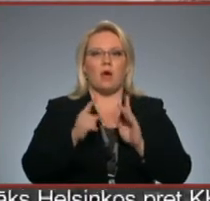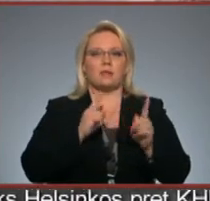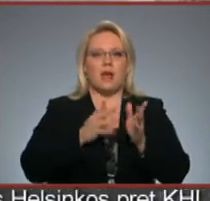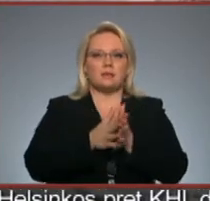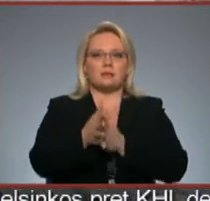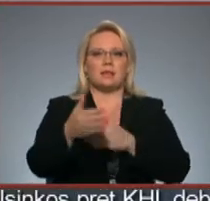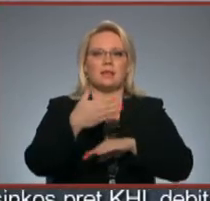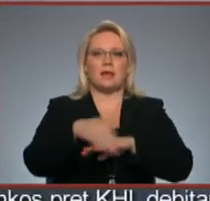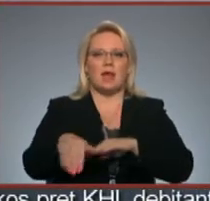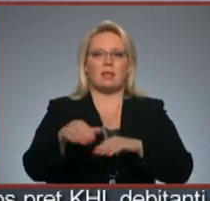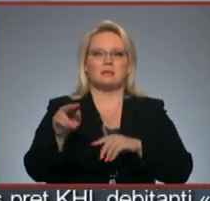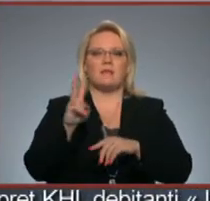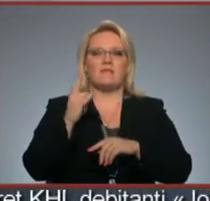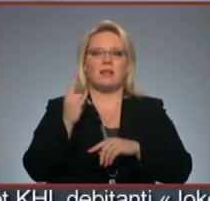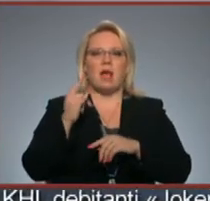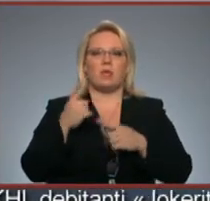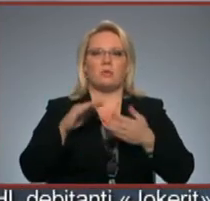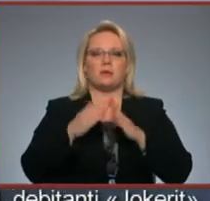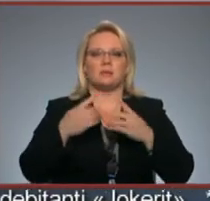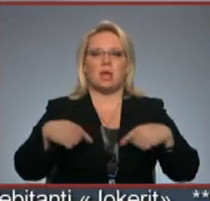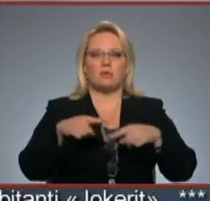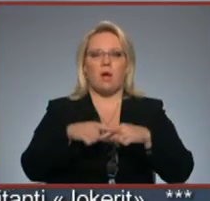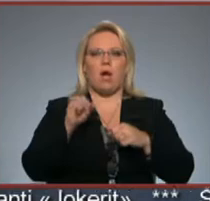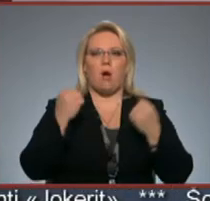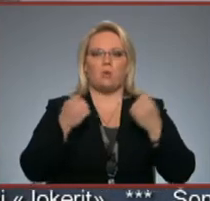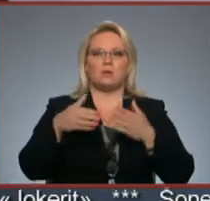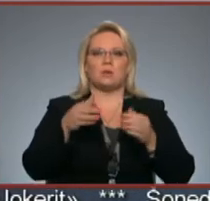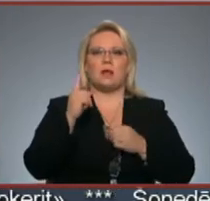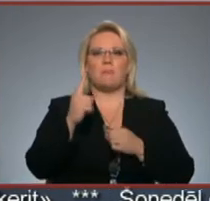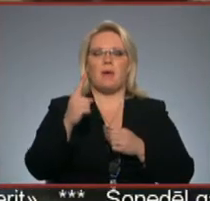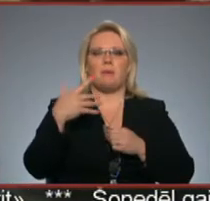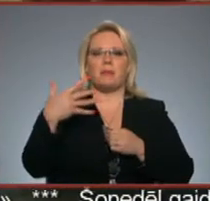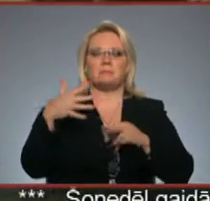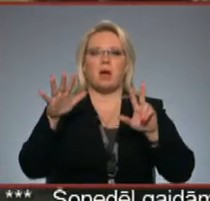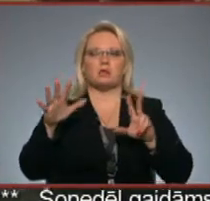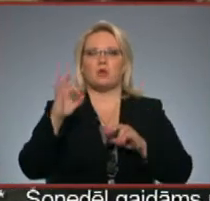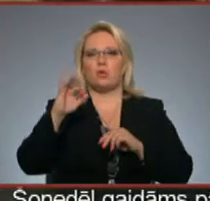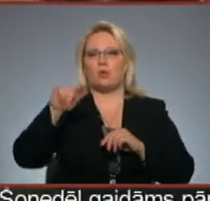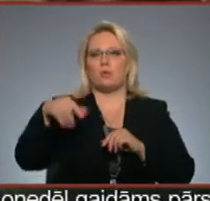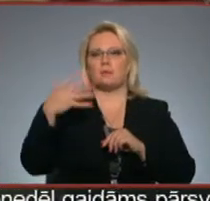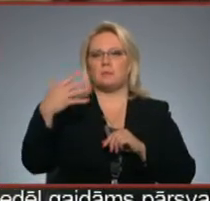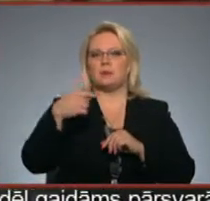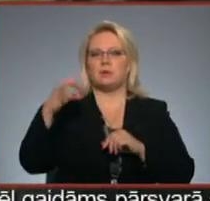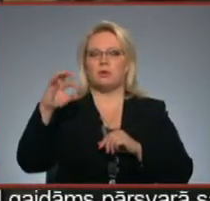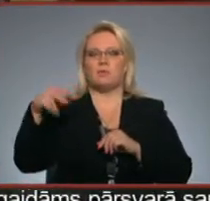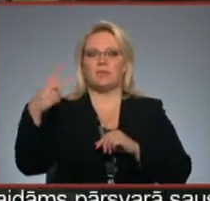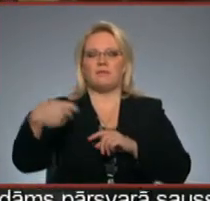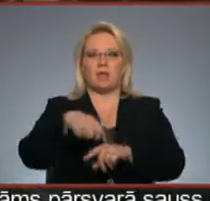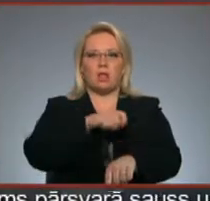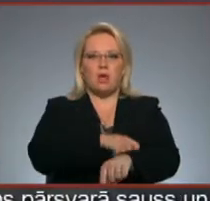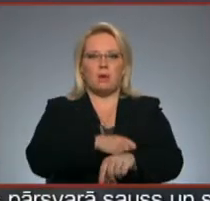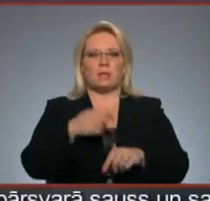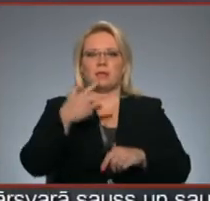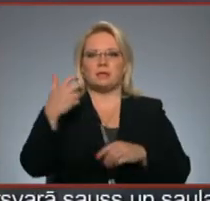rekonstrukcija Viļānu pilsētas teritorijā autoceļa P58 posmā 0,5 līdz 2,5 kilometri 3